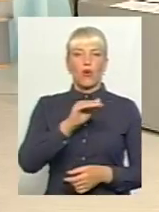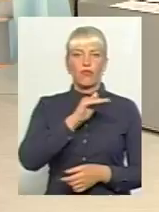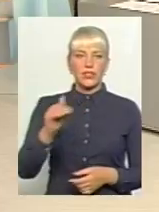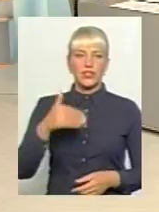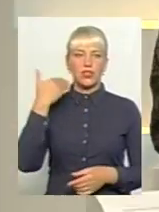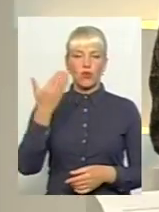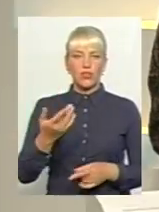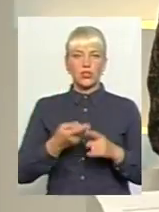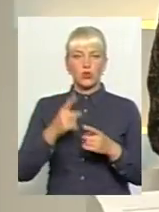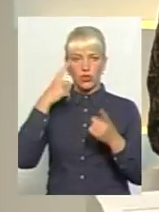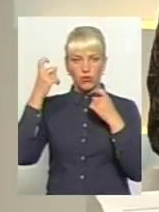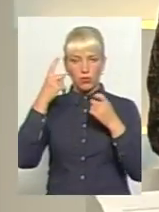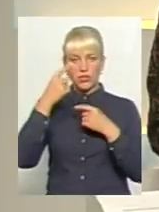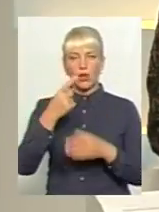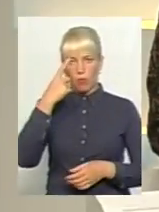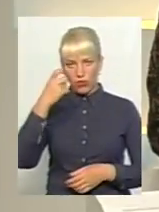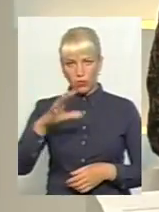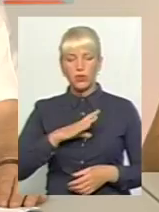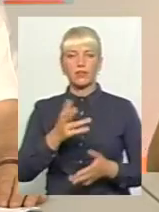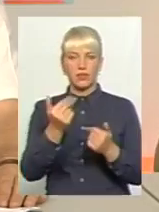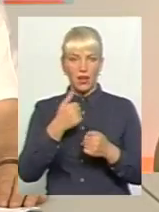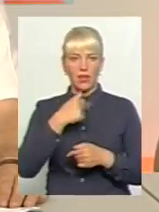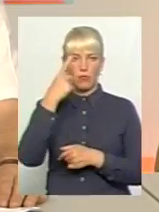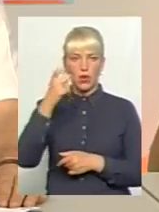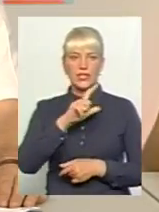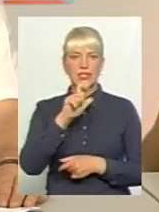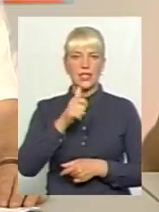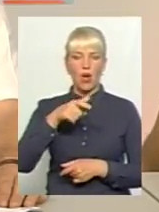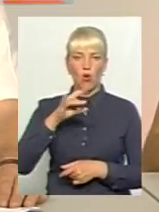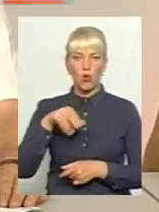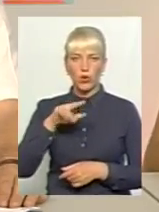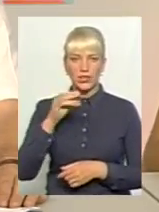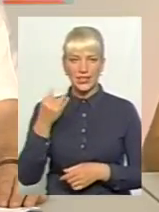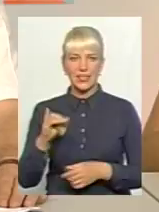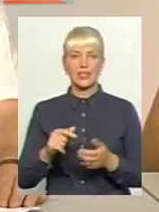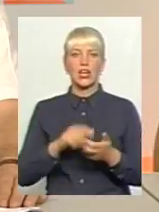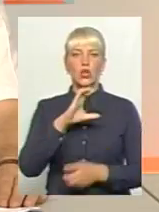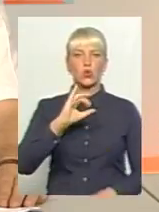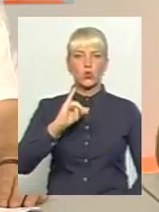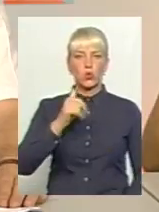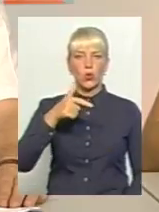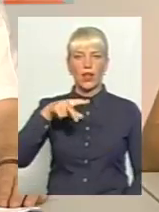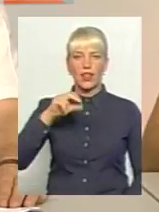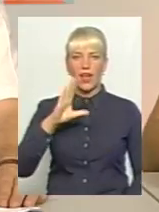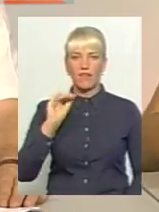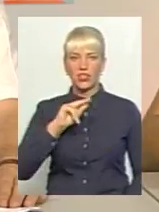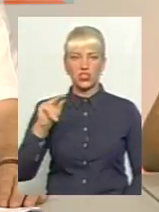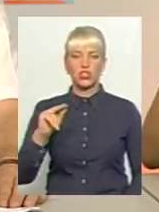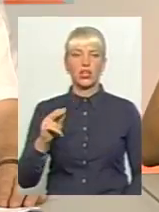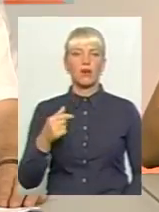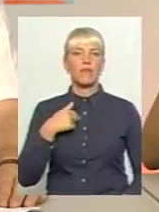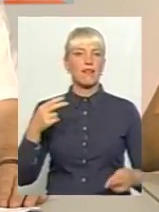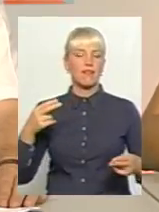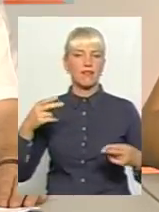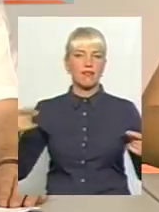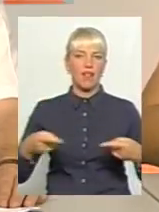цю інформацію повідомляли? Повідомляв даже пану Загородньому, пану Цуглевичу, з ним на ножах, тому